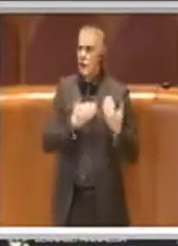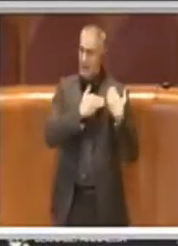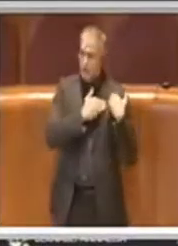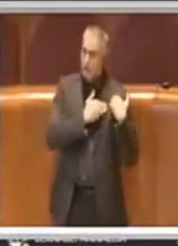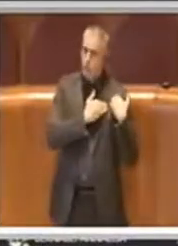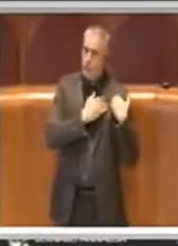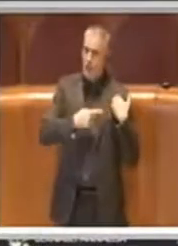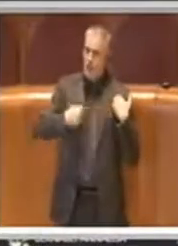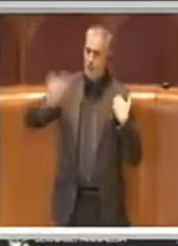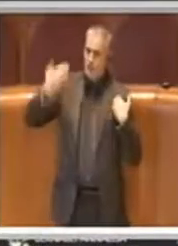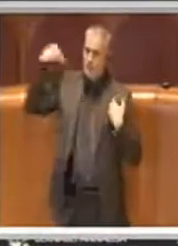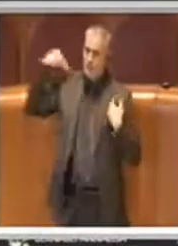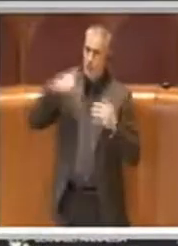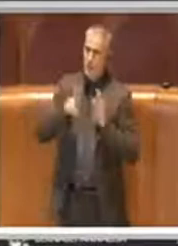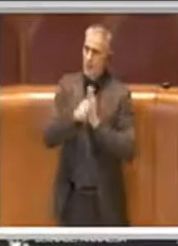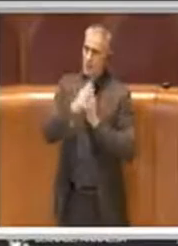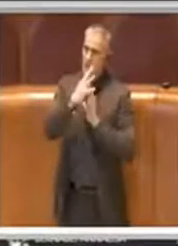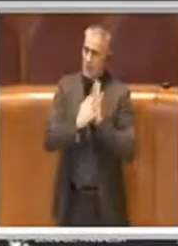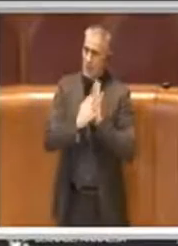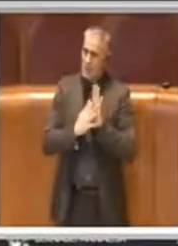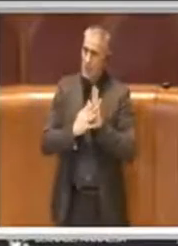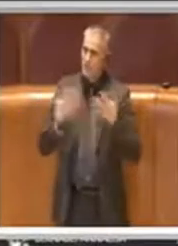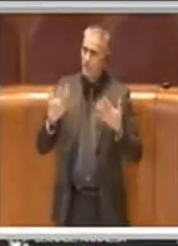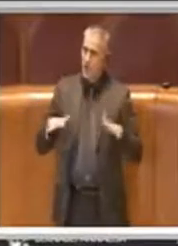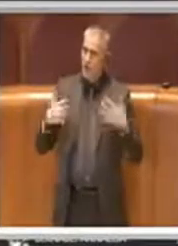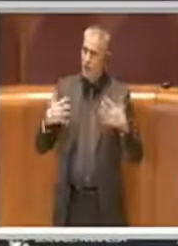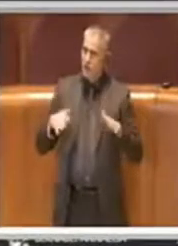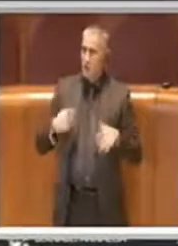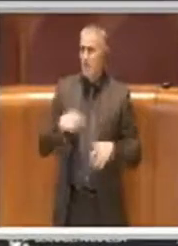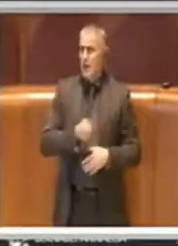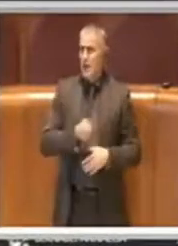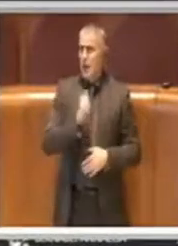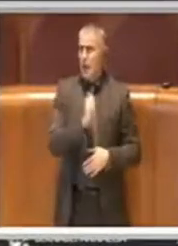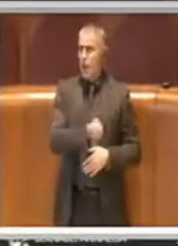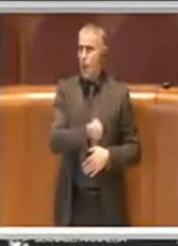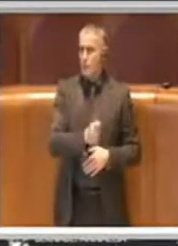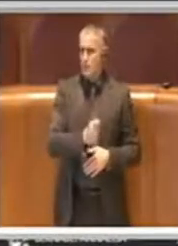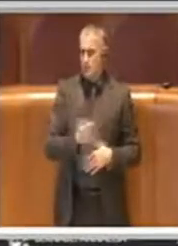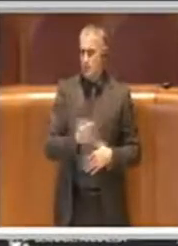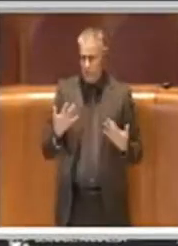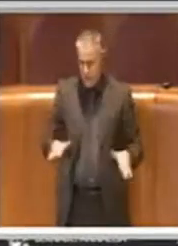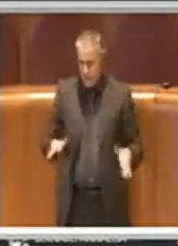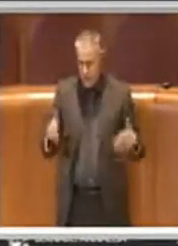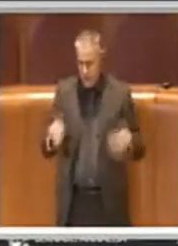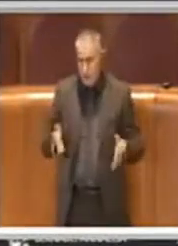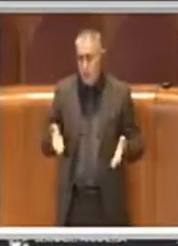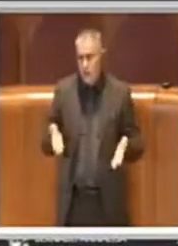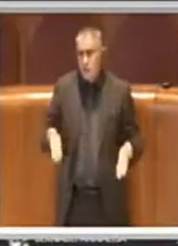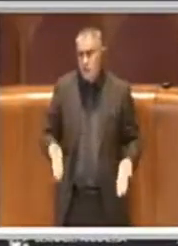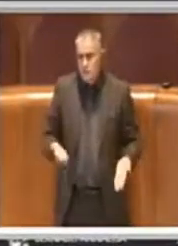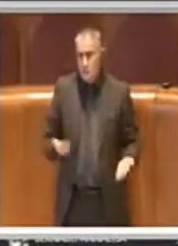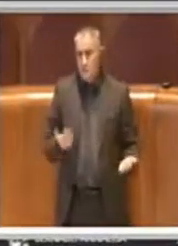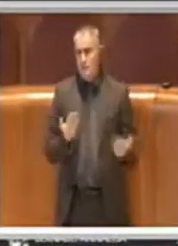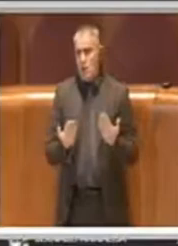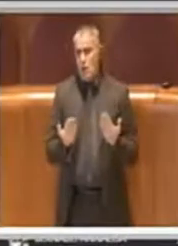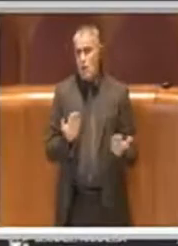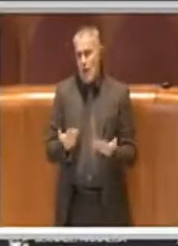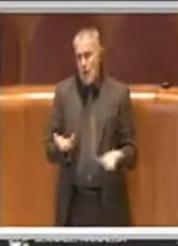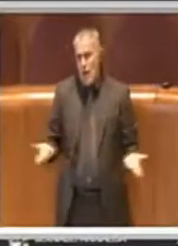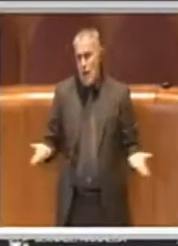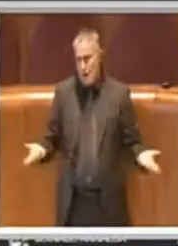tempo con la delibera con della liquidazione e valuteremo anche questo.